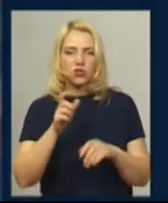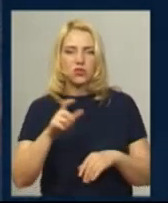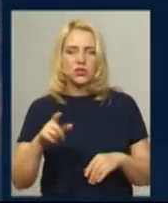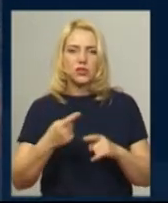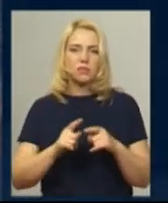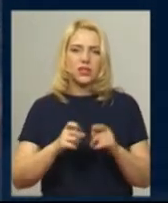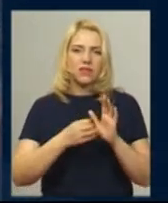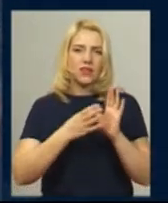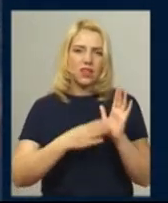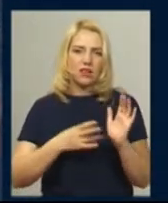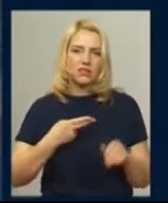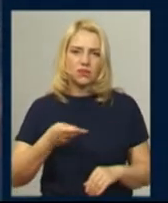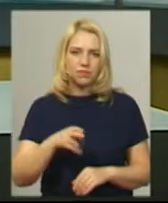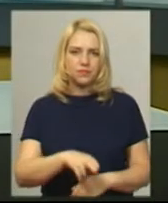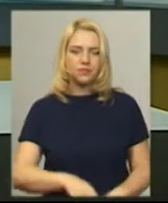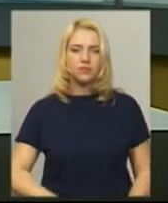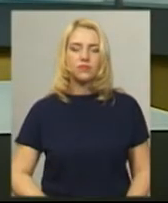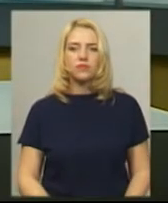19 летальних випадків.